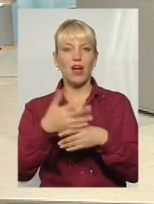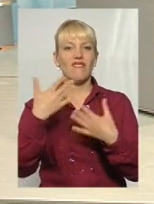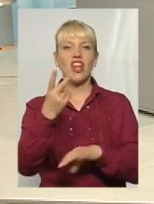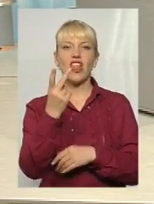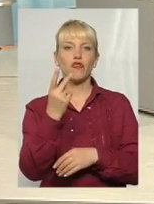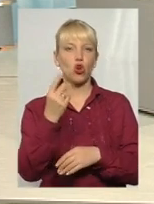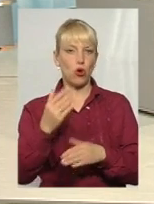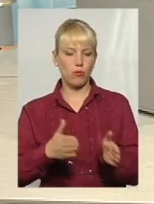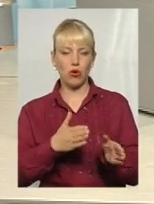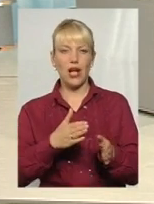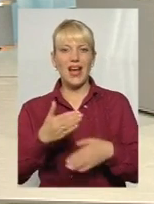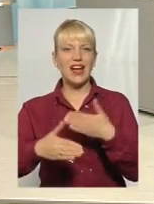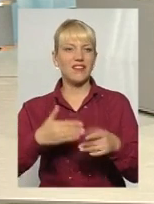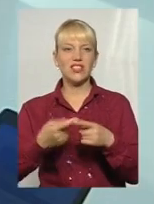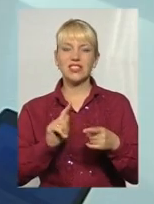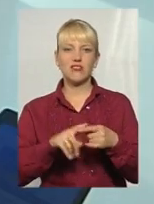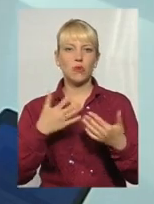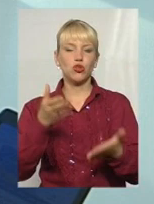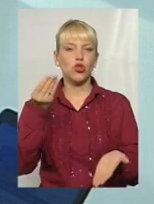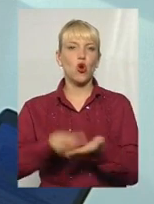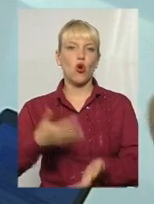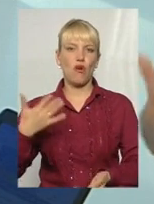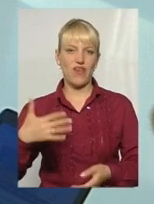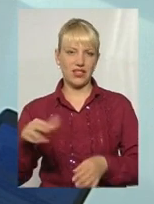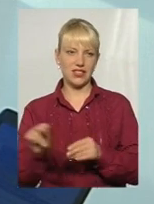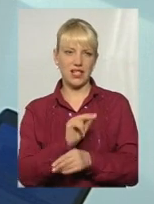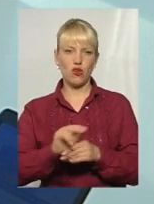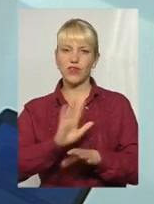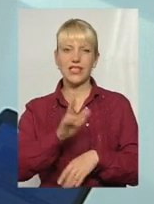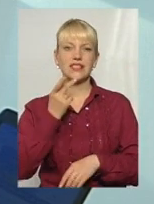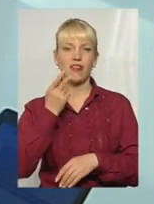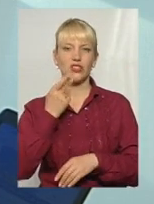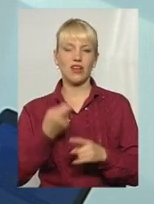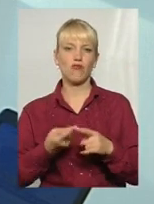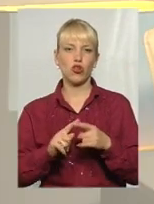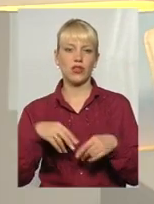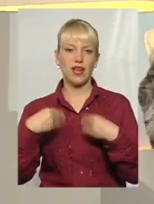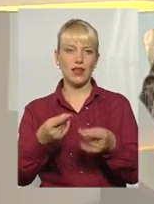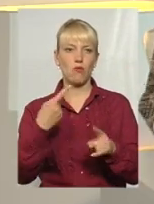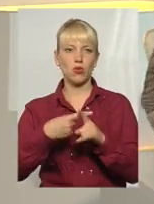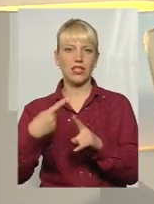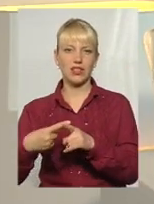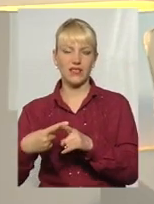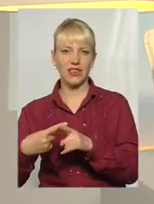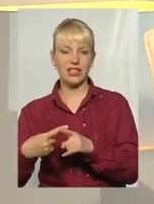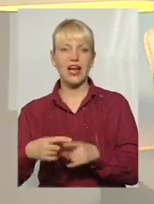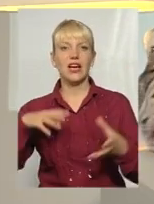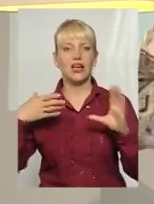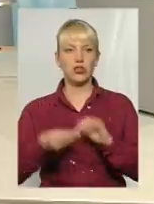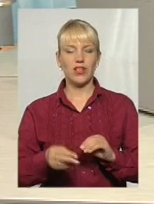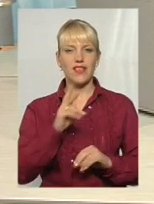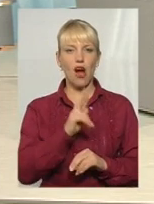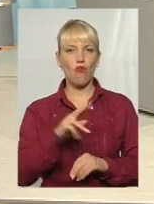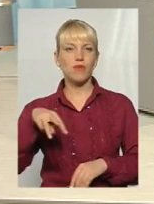рівні, а тим більше на третинному, це вже дороговартісне лікування і не завжди воно дає позитивний результат. Яков Миколаївич, все-таки, от